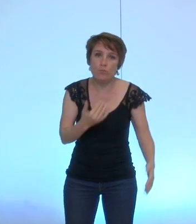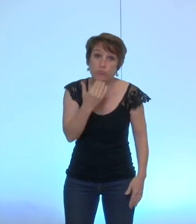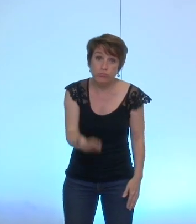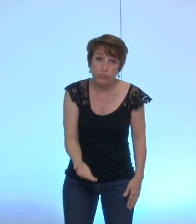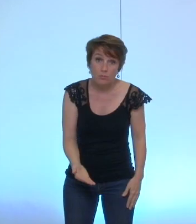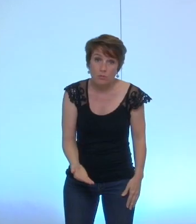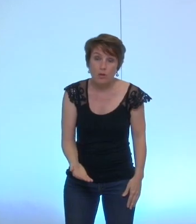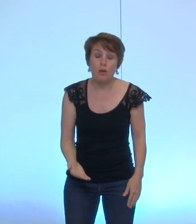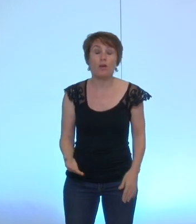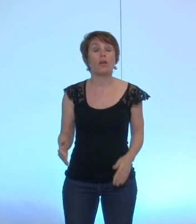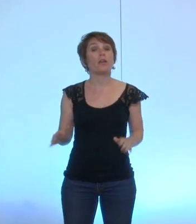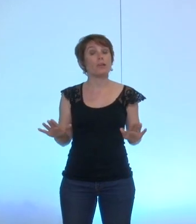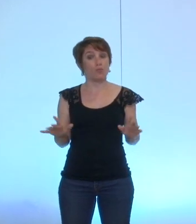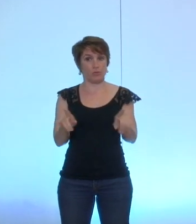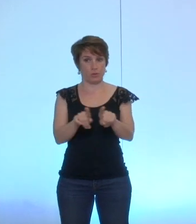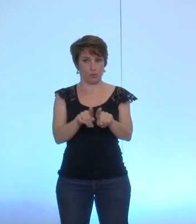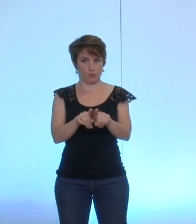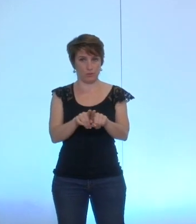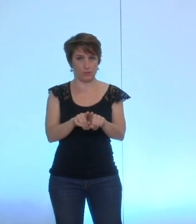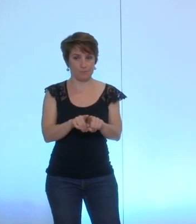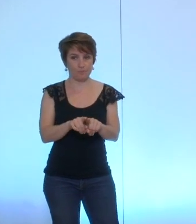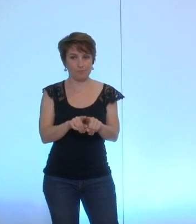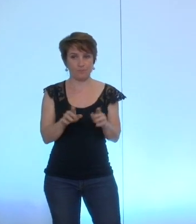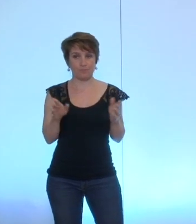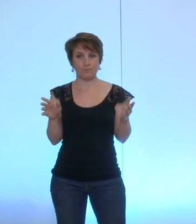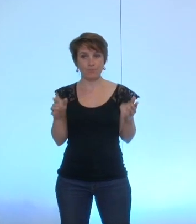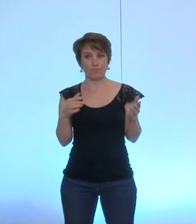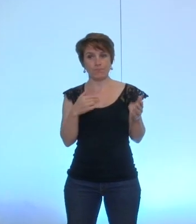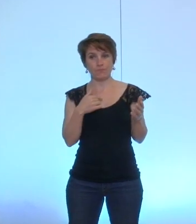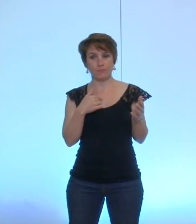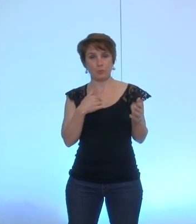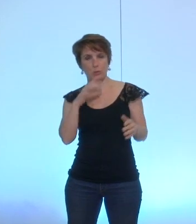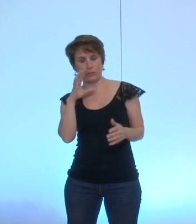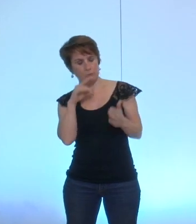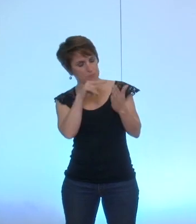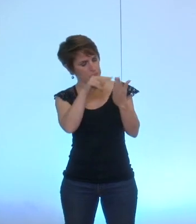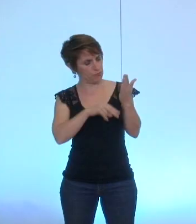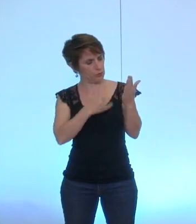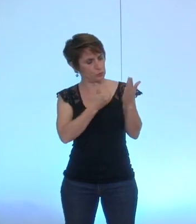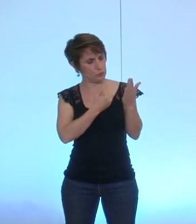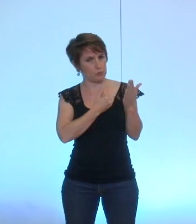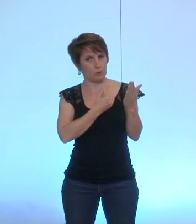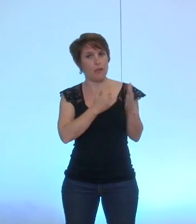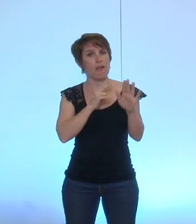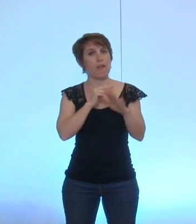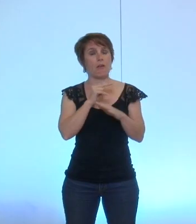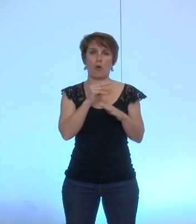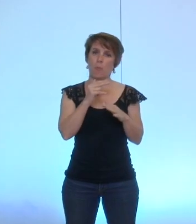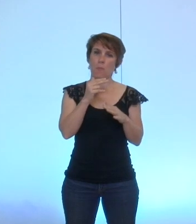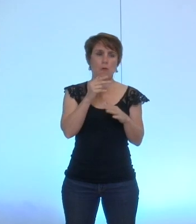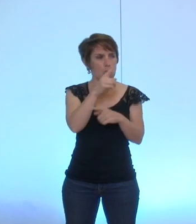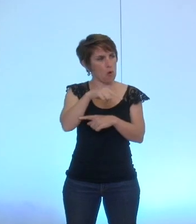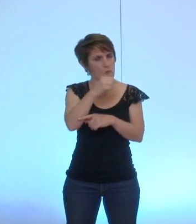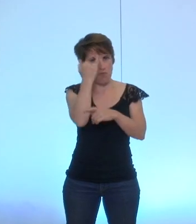en réflexion la création d'un journal municipal indépendant,